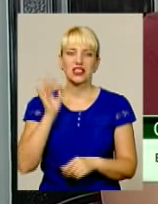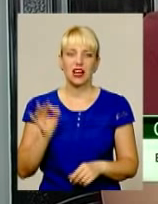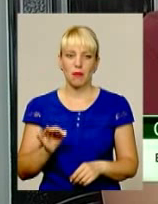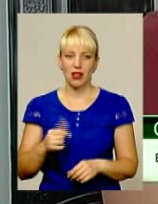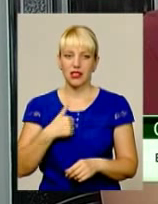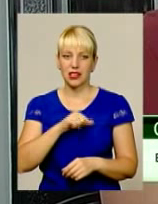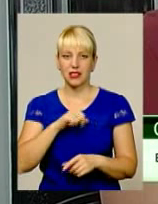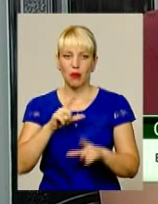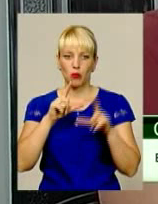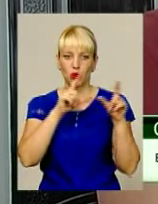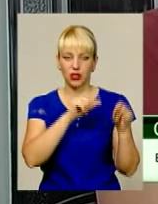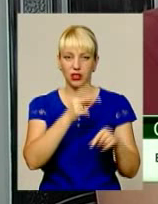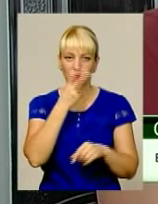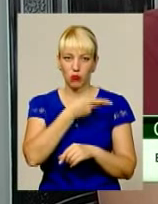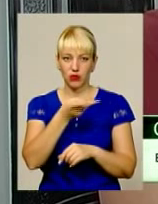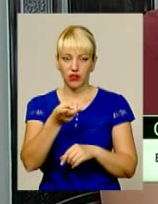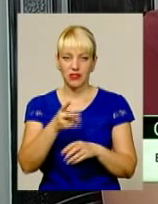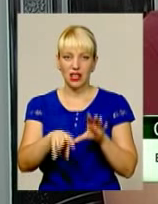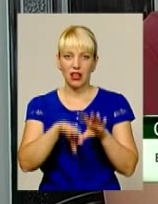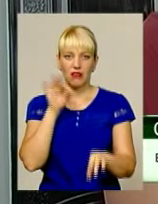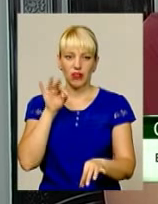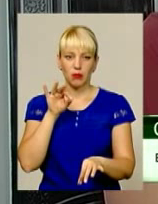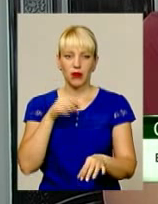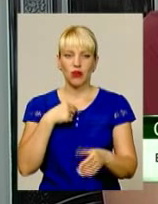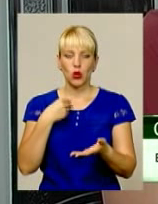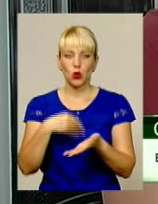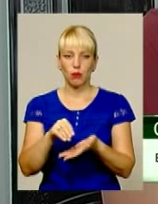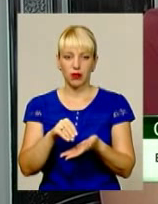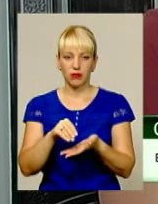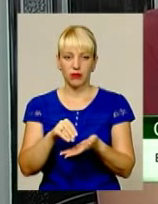поїхав сам, подивився, вибрав собі, купив кіл.